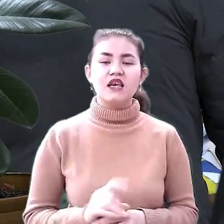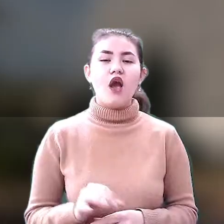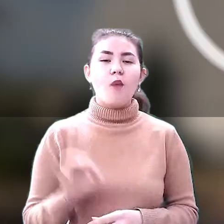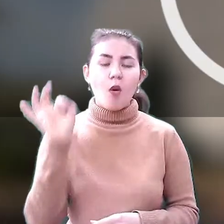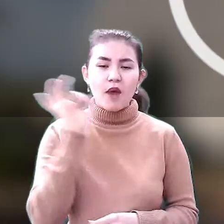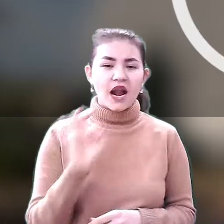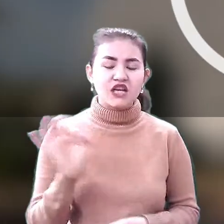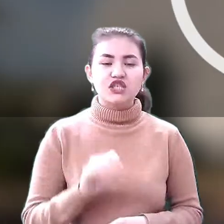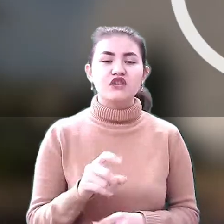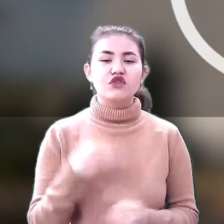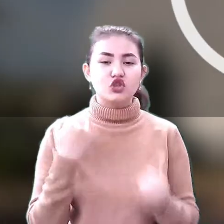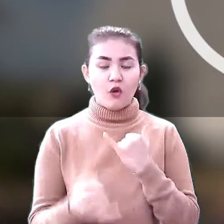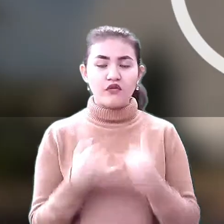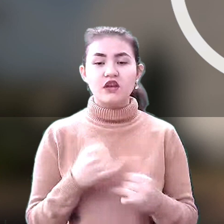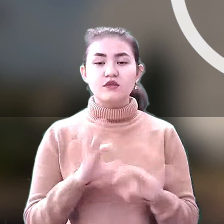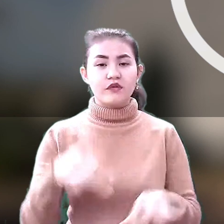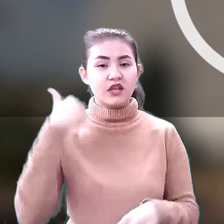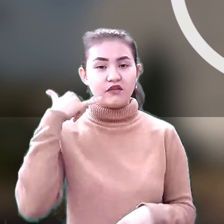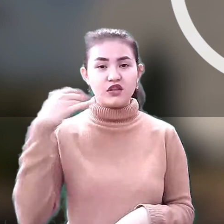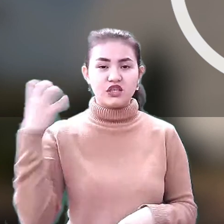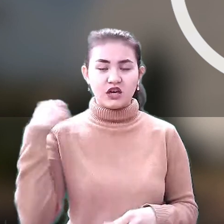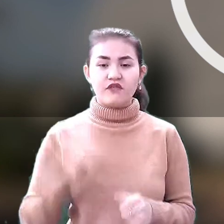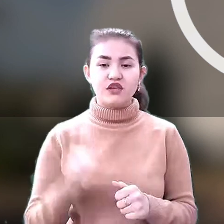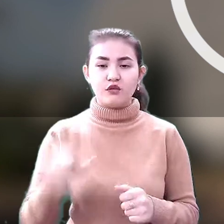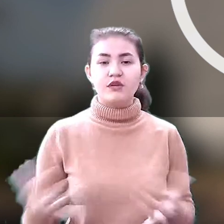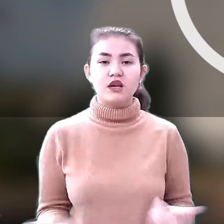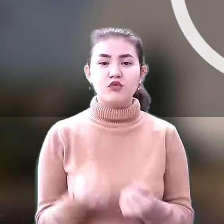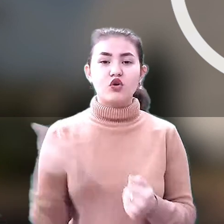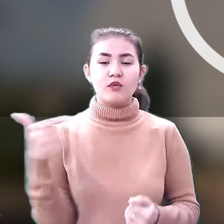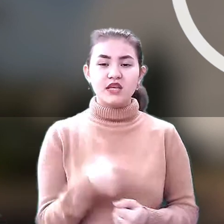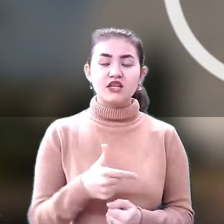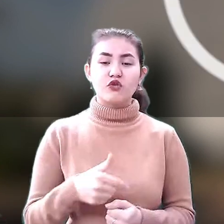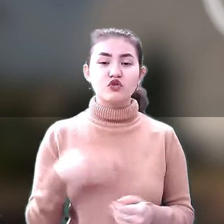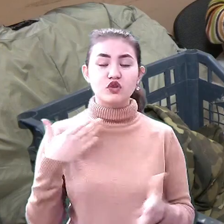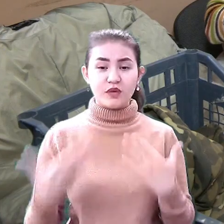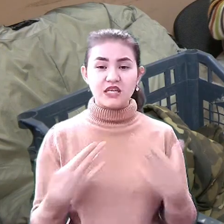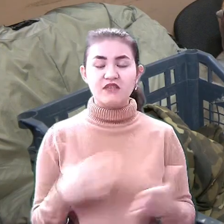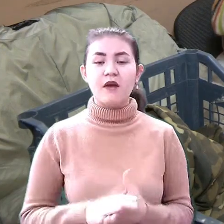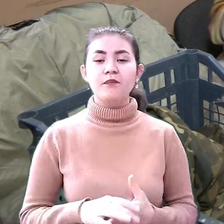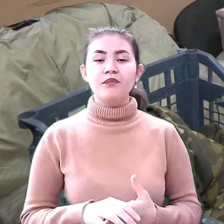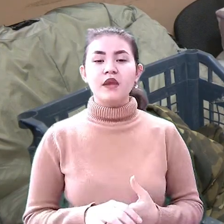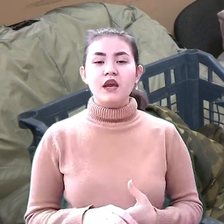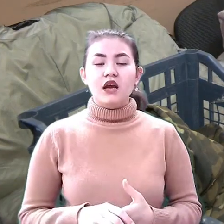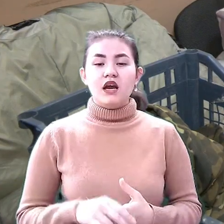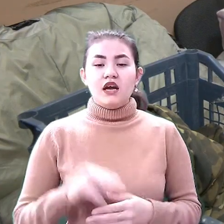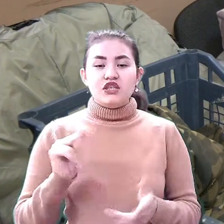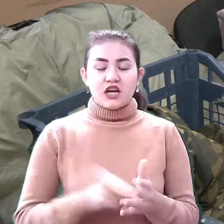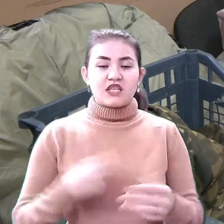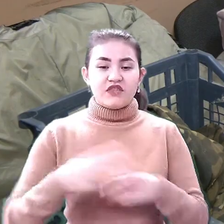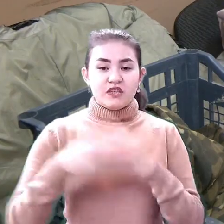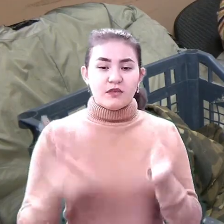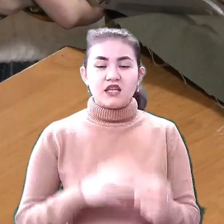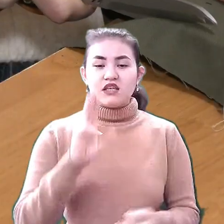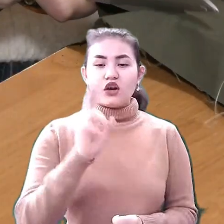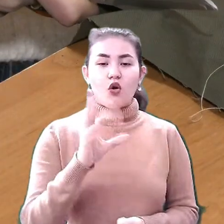жовтий. Як розповів телефоном начальник відділу підтримки громадянського суспільства міськради Олексій Дубовий, в Черкасах 18 комітетів,